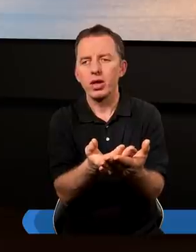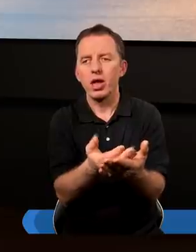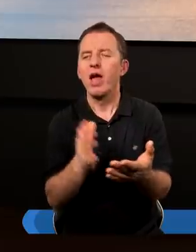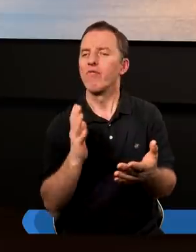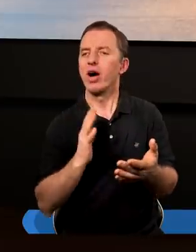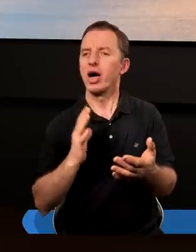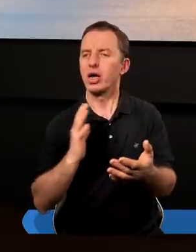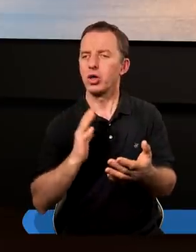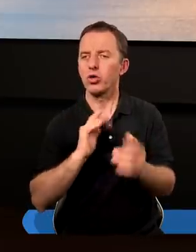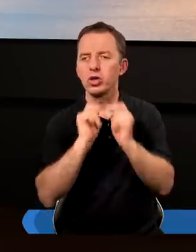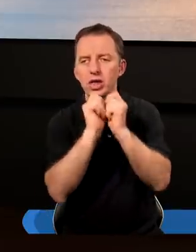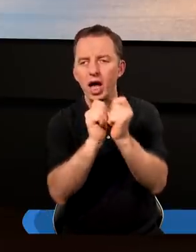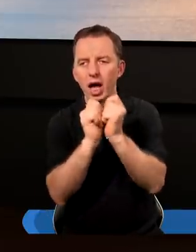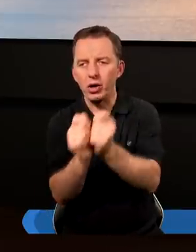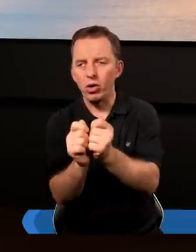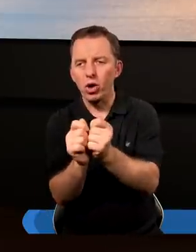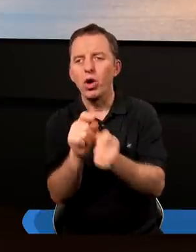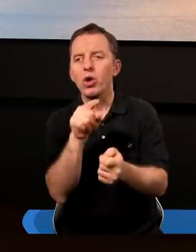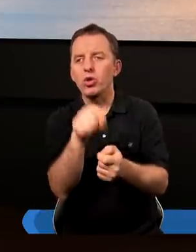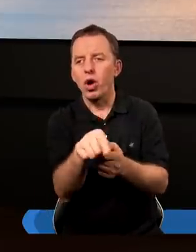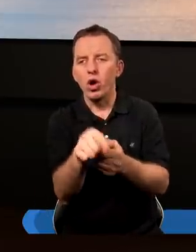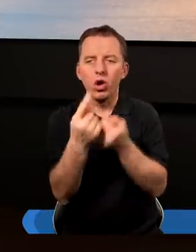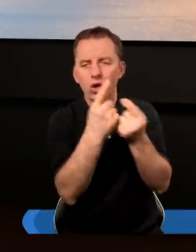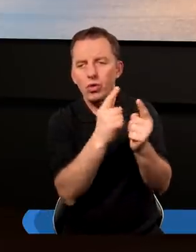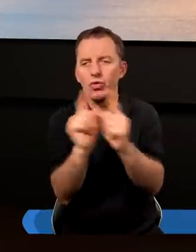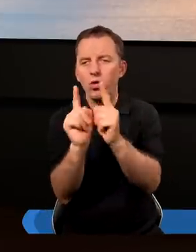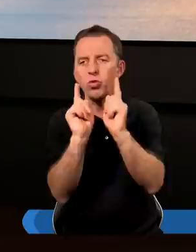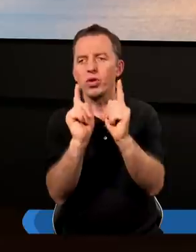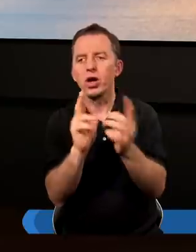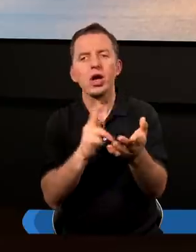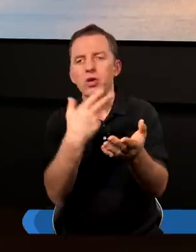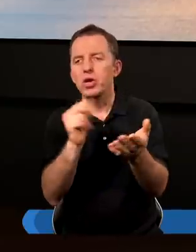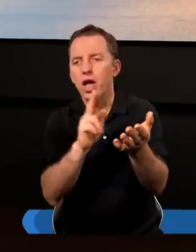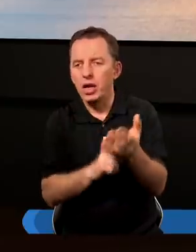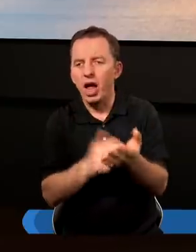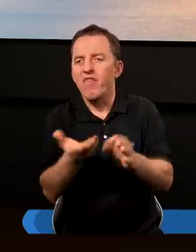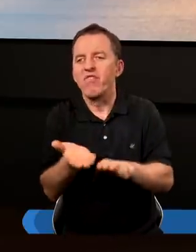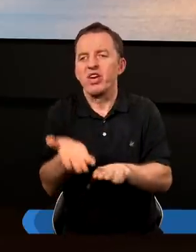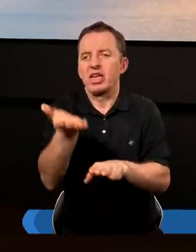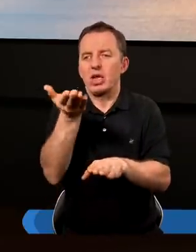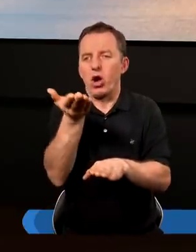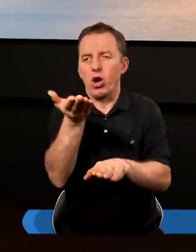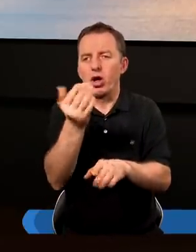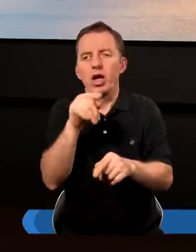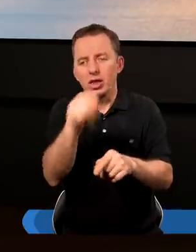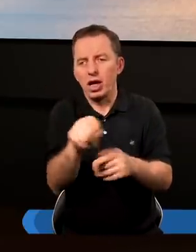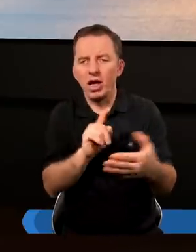wartości daru, to zwrócił uwagę nie na wysokość